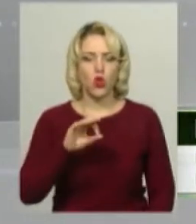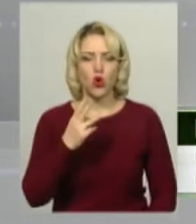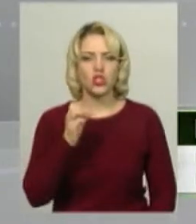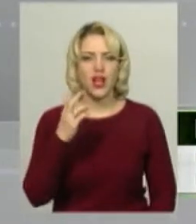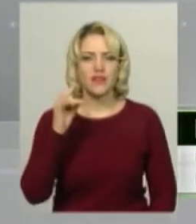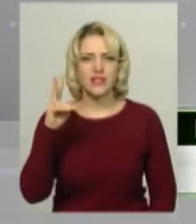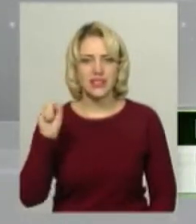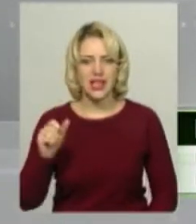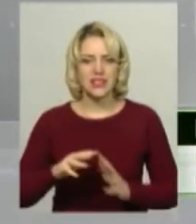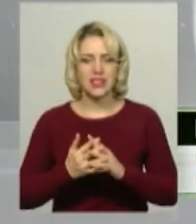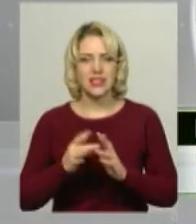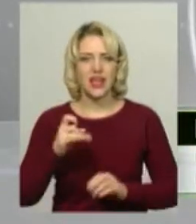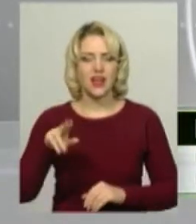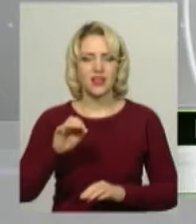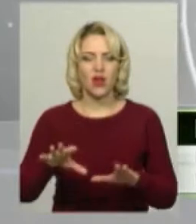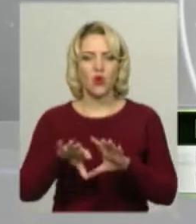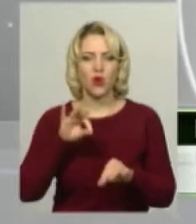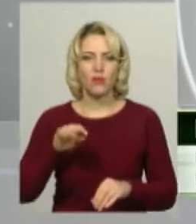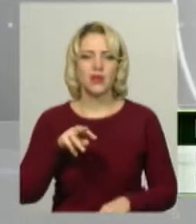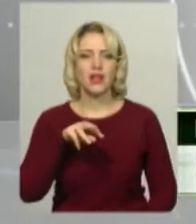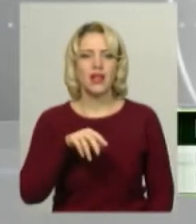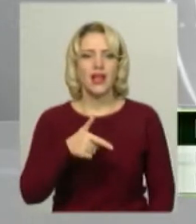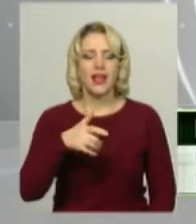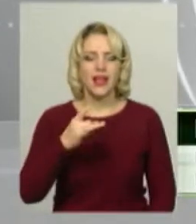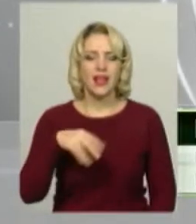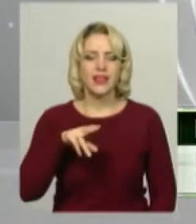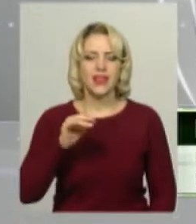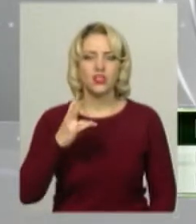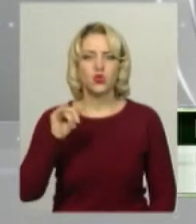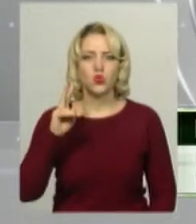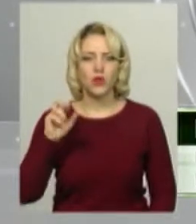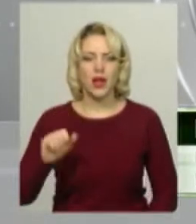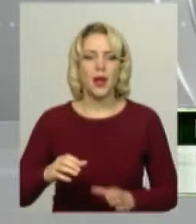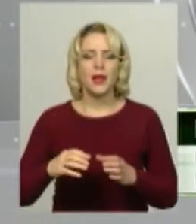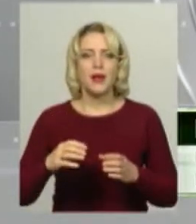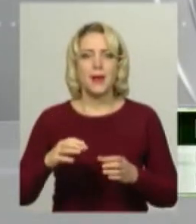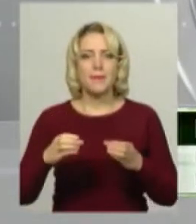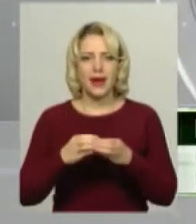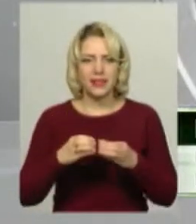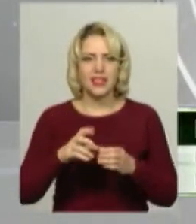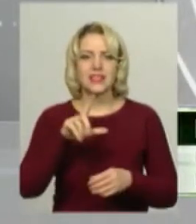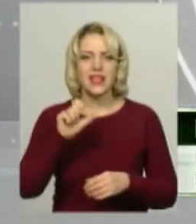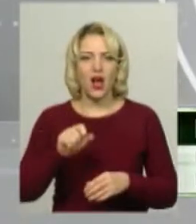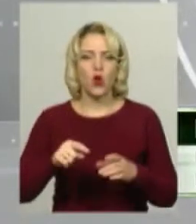громади обрано Миколу Васильовича Гезимчука від партії «За конкретні справи».